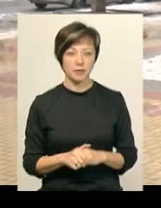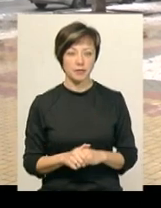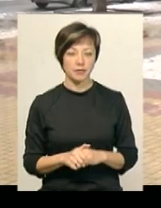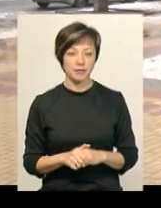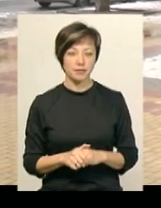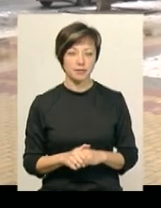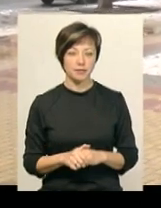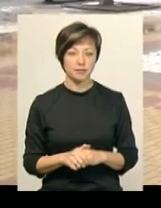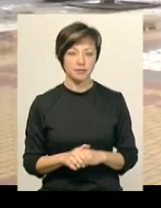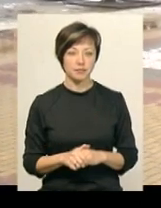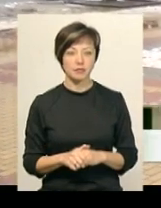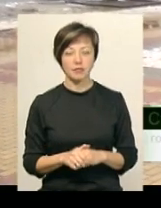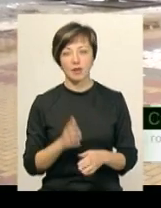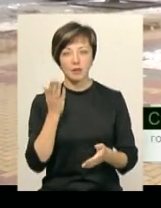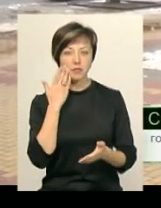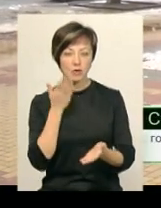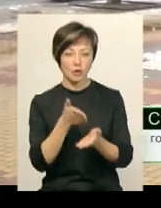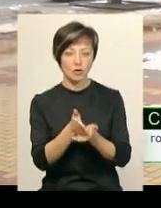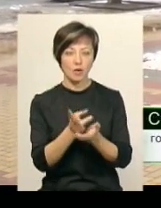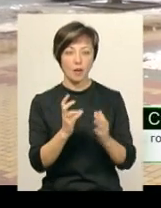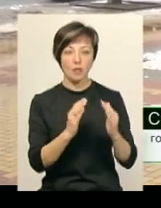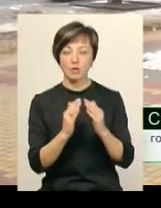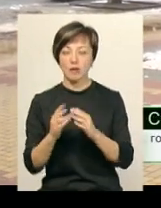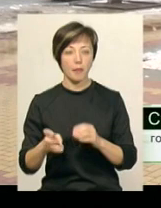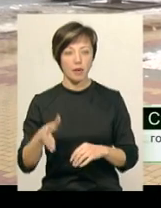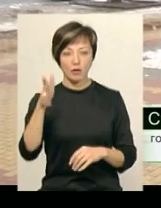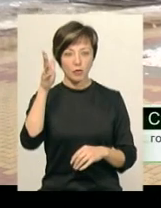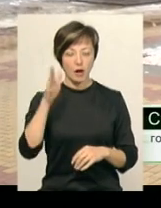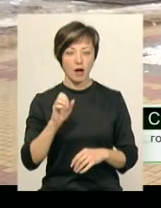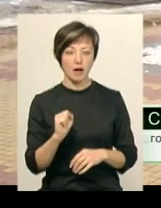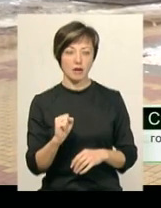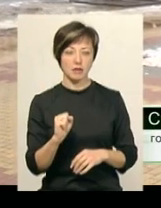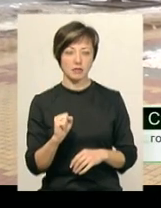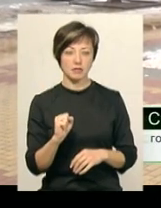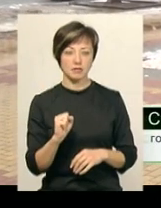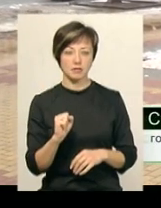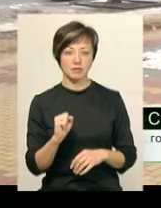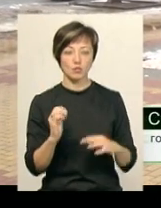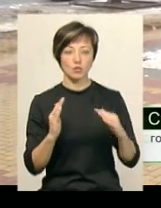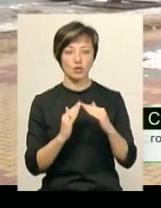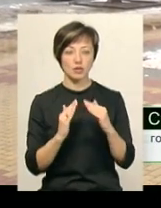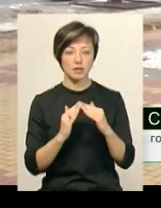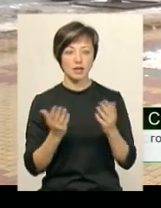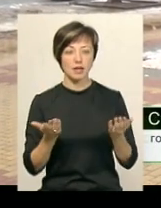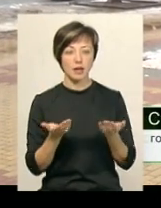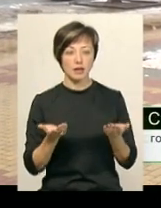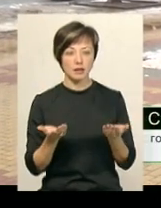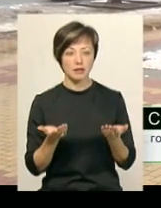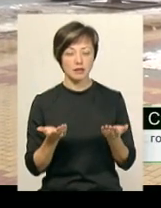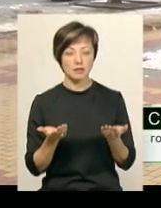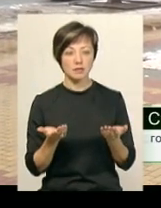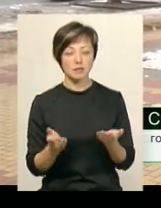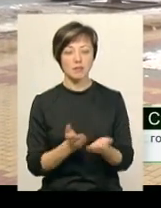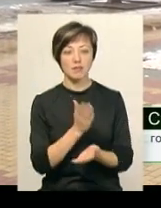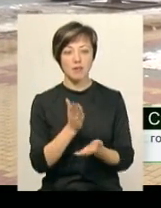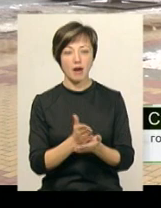на будинки небагатоповерхові, будинки, які мали